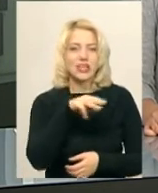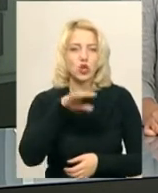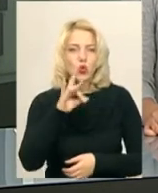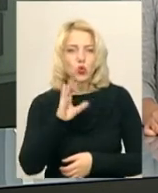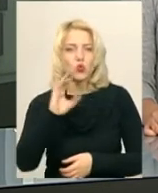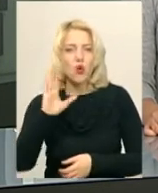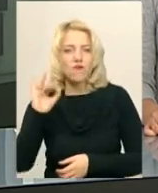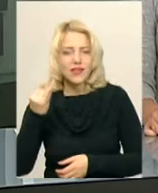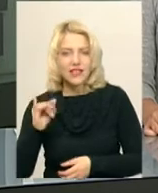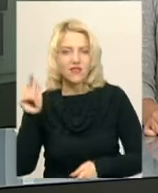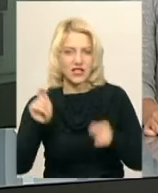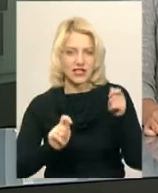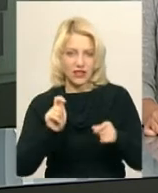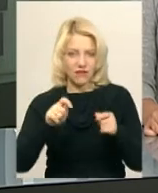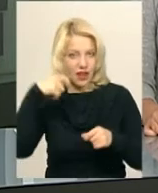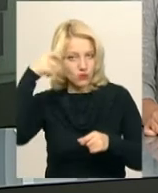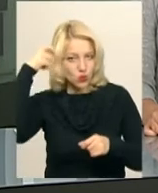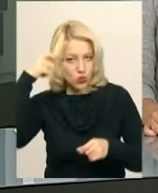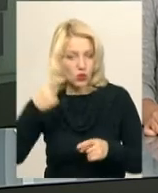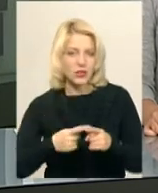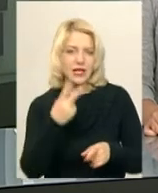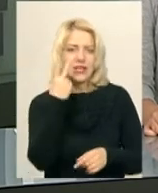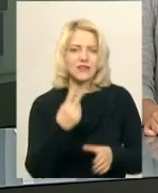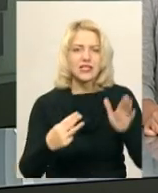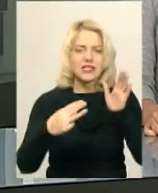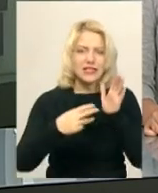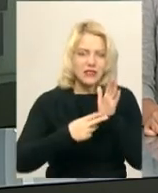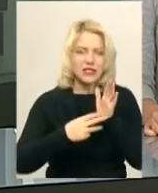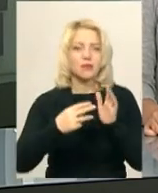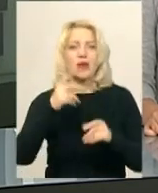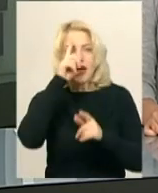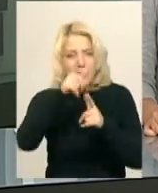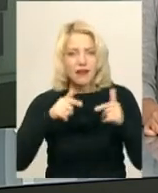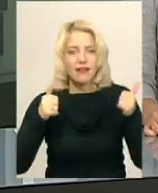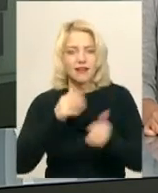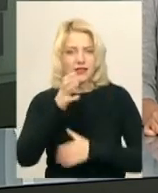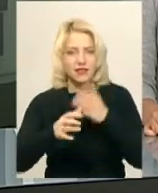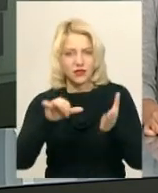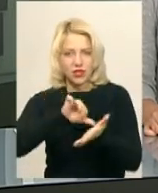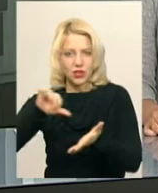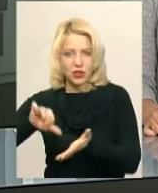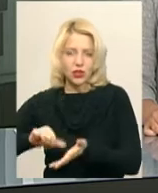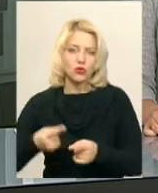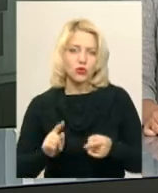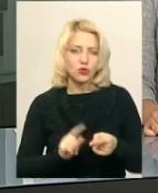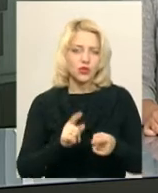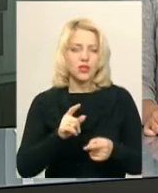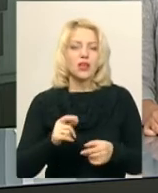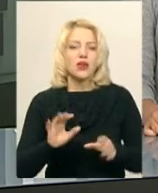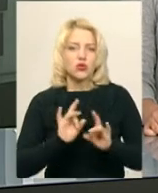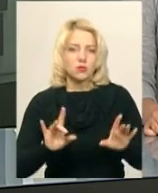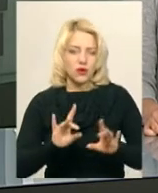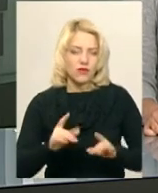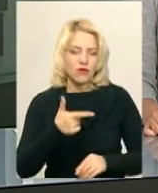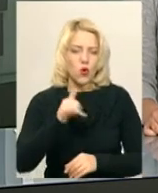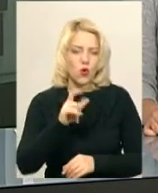Мерсін. Дійство зібрало гостей з 28 країн світу. Про це розповів керівник народного художнього колективу «Подолянчик» Іван Гуреєв.